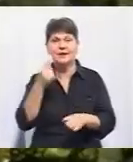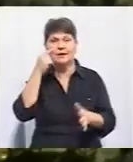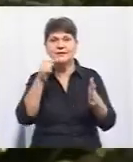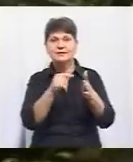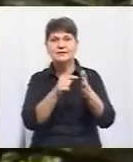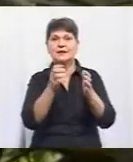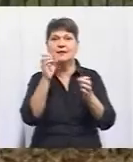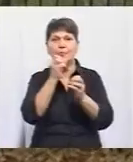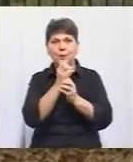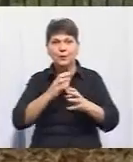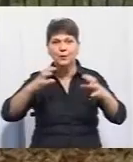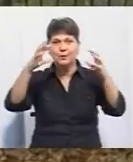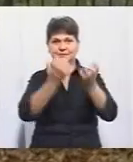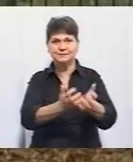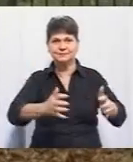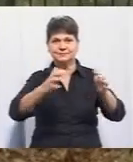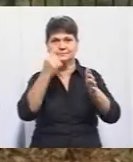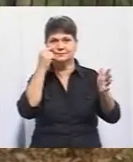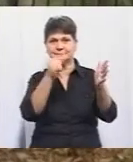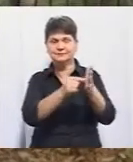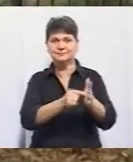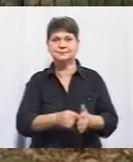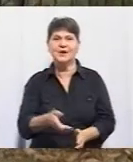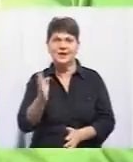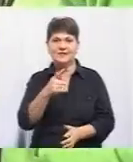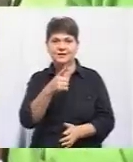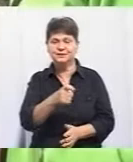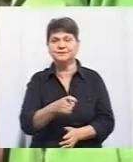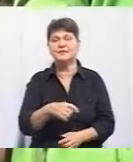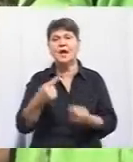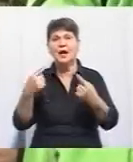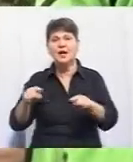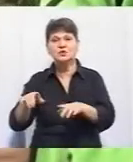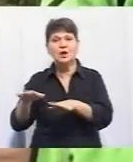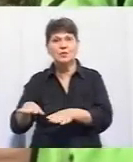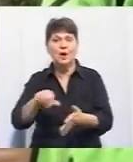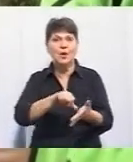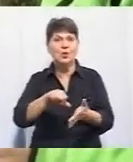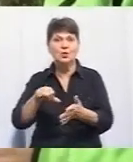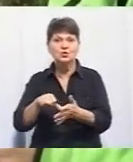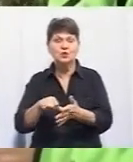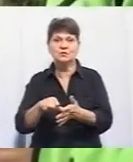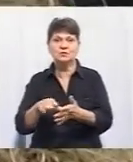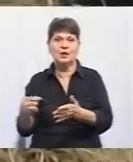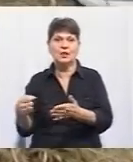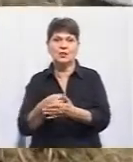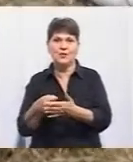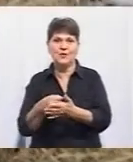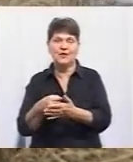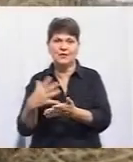у повітряну кульку. Давай, пробуй. Натискай. А на іншій локації учасники добувають вогонь.